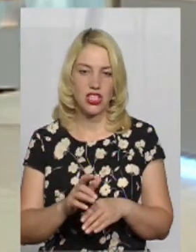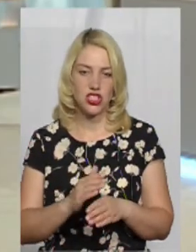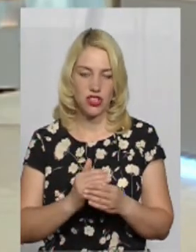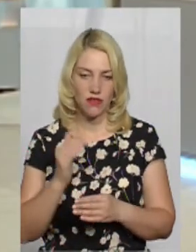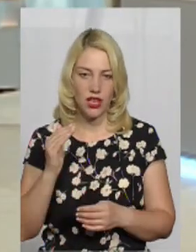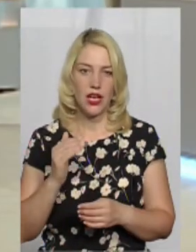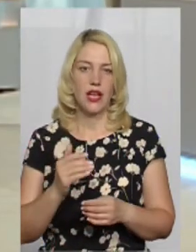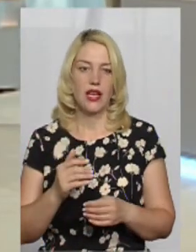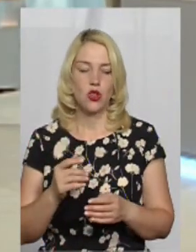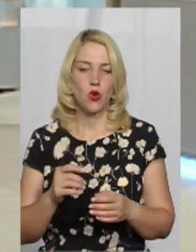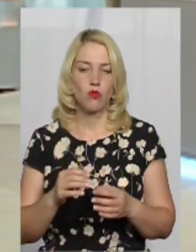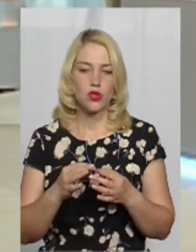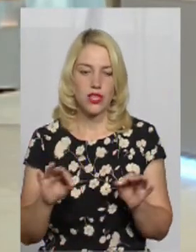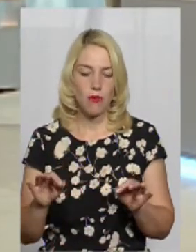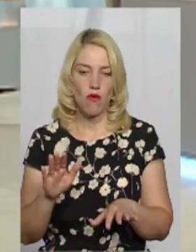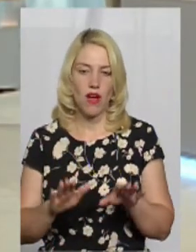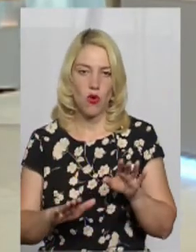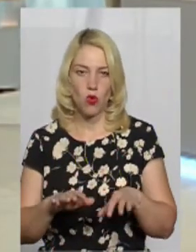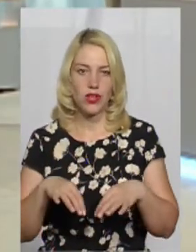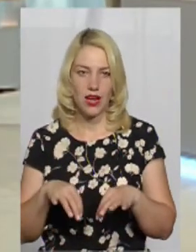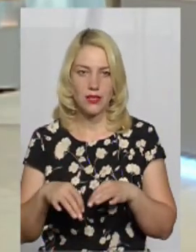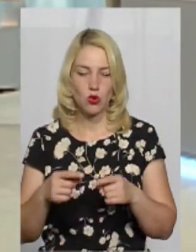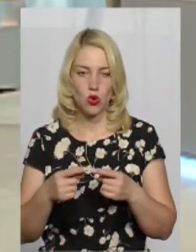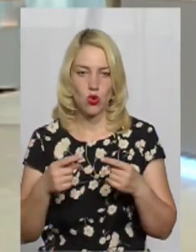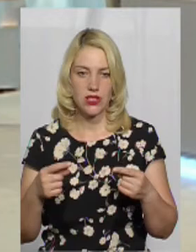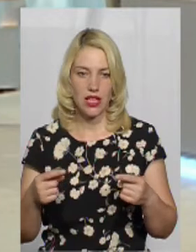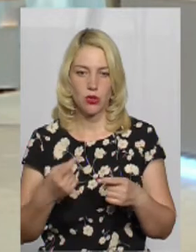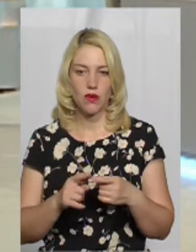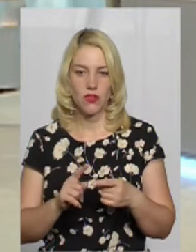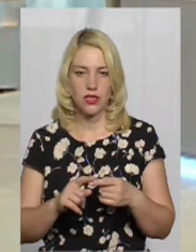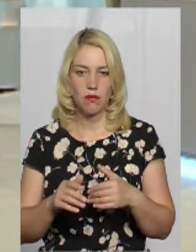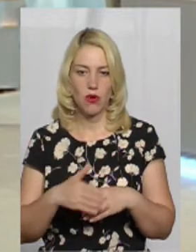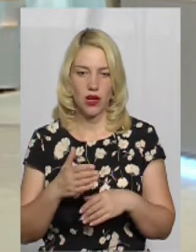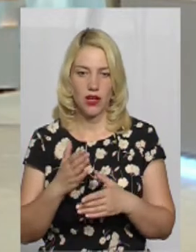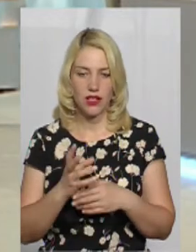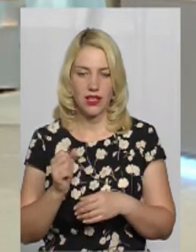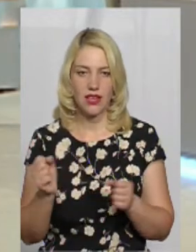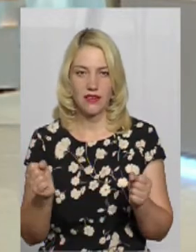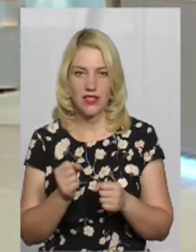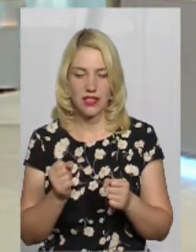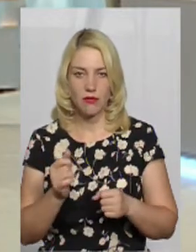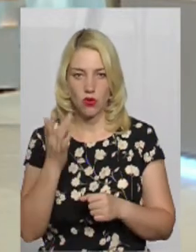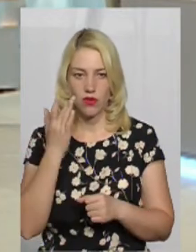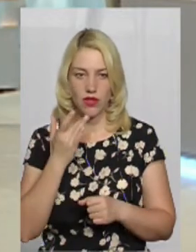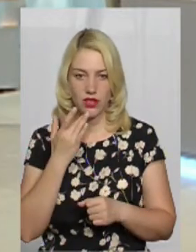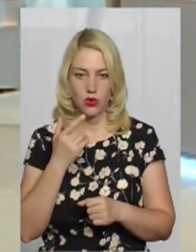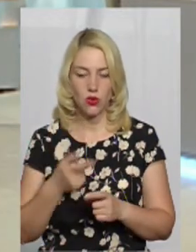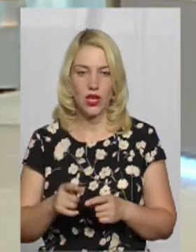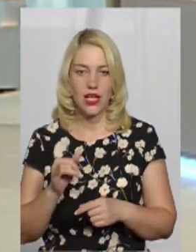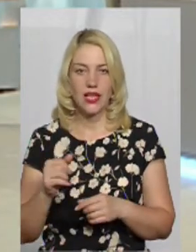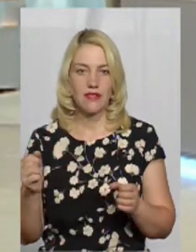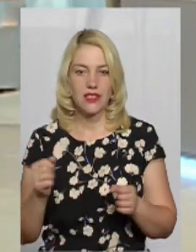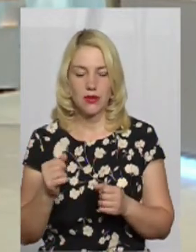транспортного засобу. Ці покарання є, напевно, і взимку, і влітку. Влітку